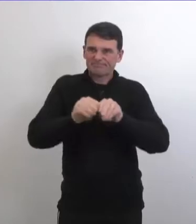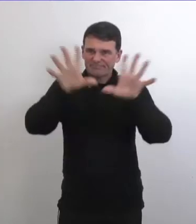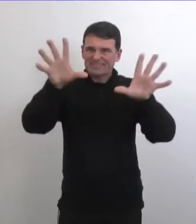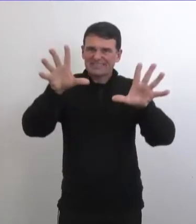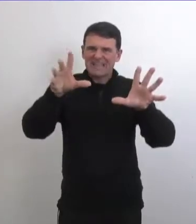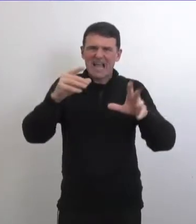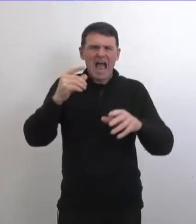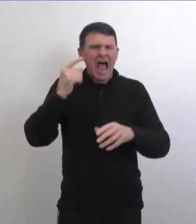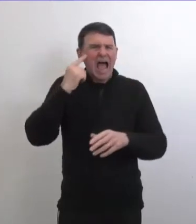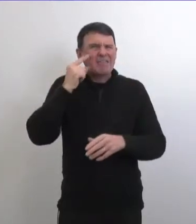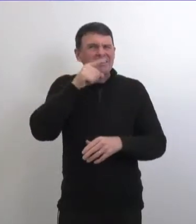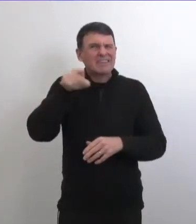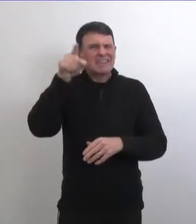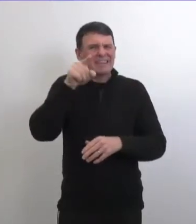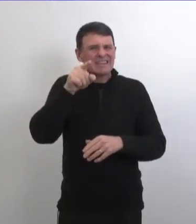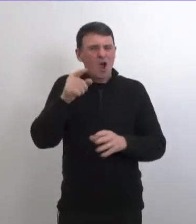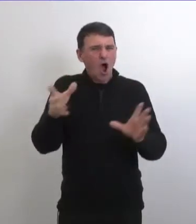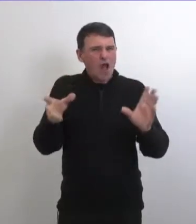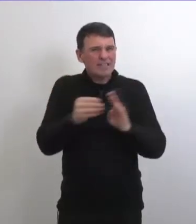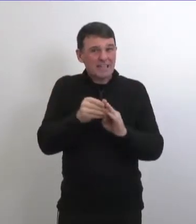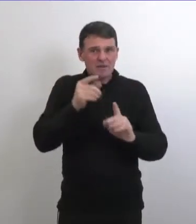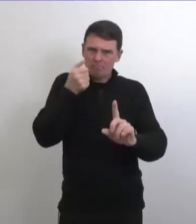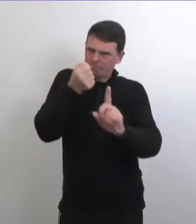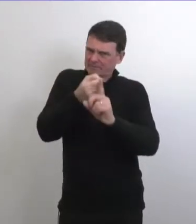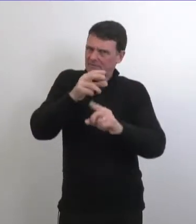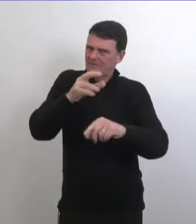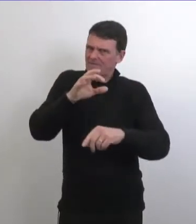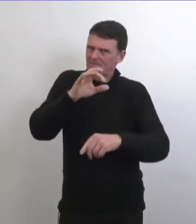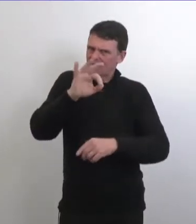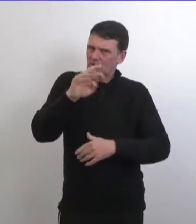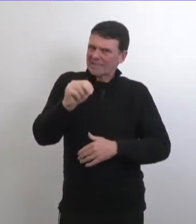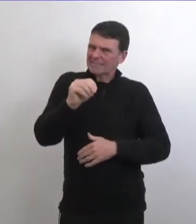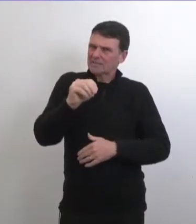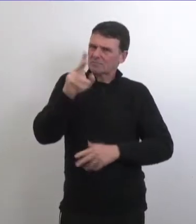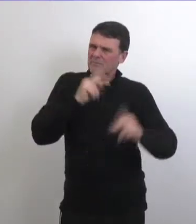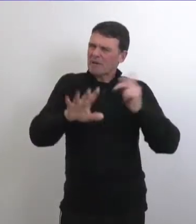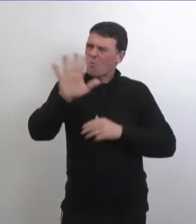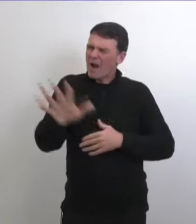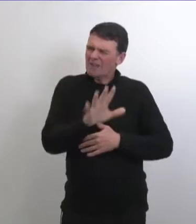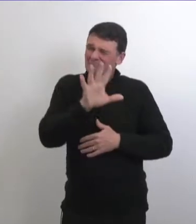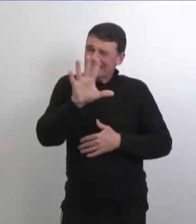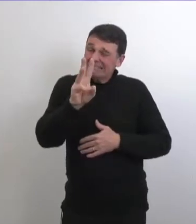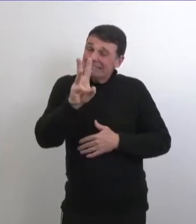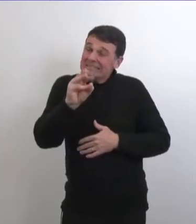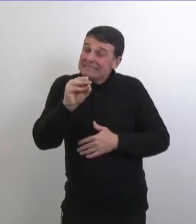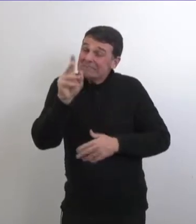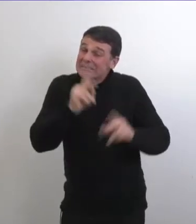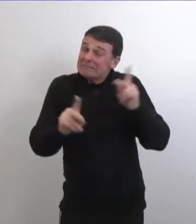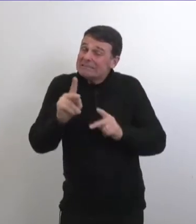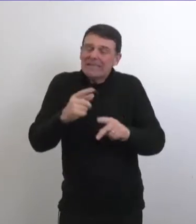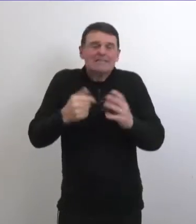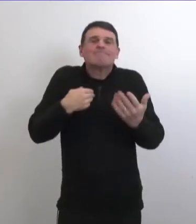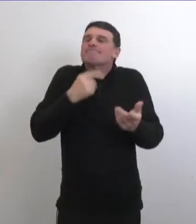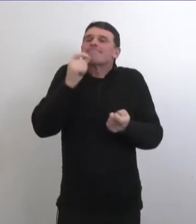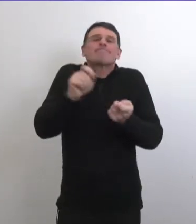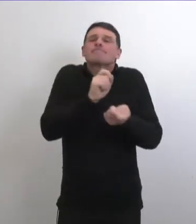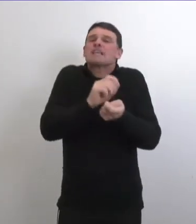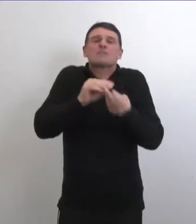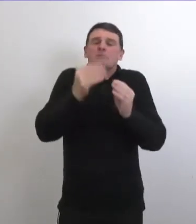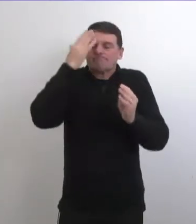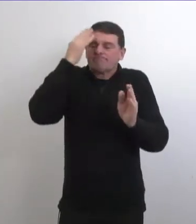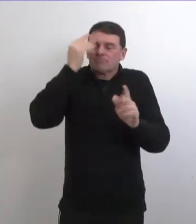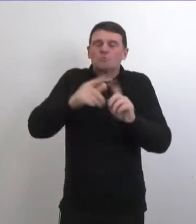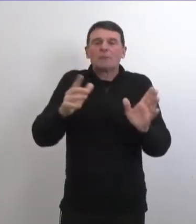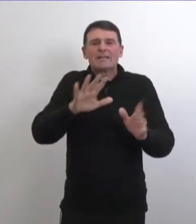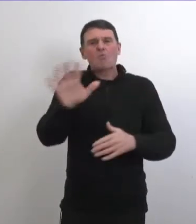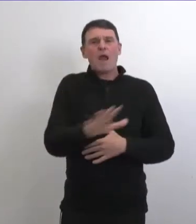et certains de ces cas étaient effectivement dans ces communautés je crois que c'est 60 il me semble c'est le chiffre que j